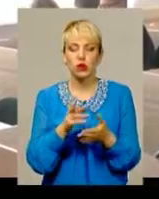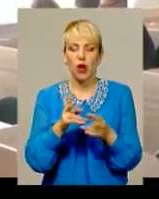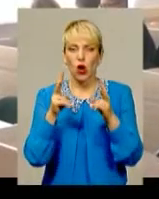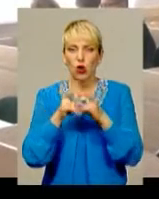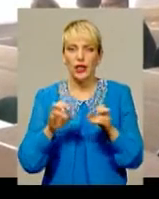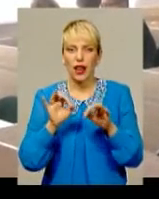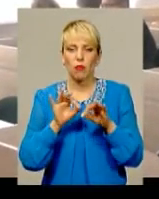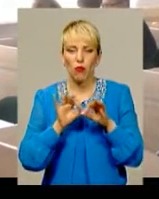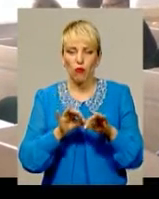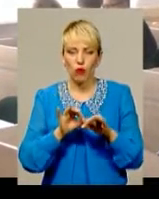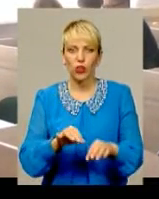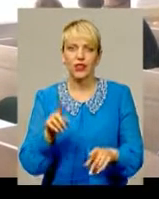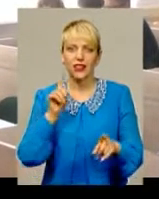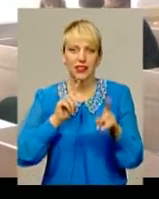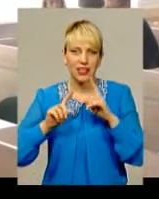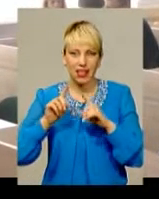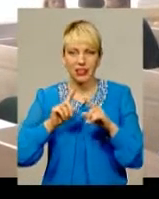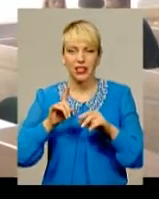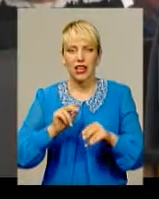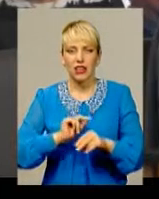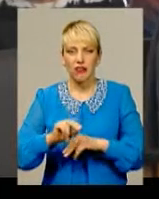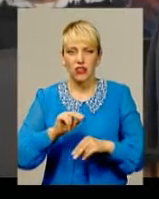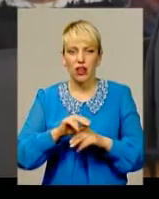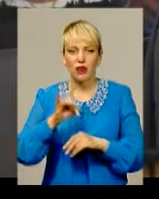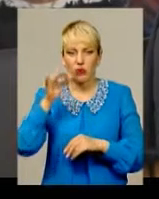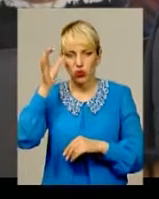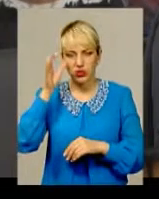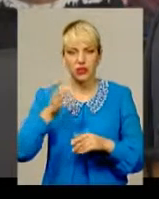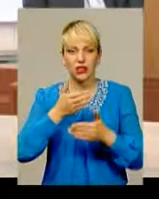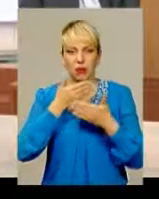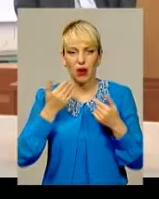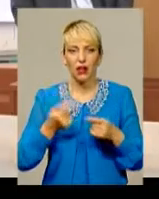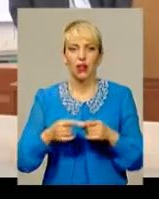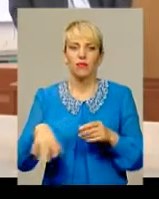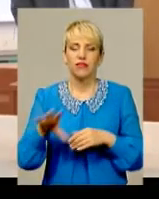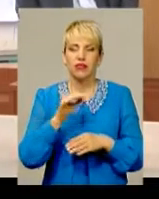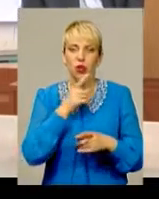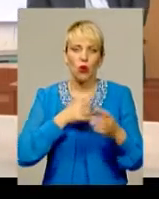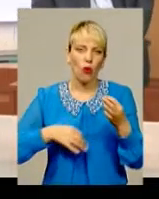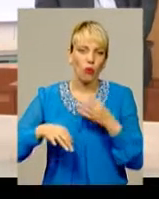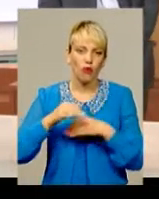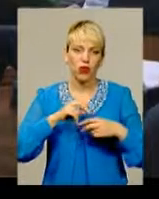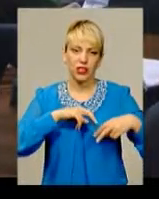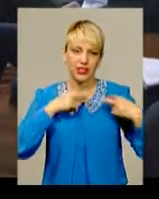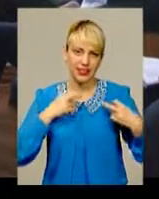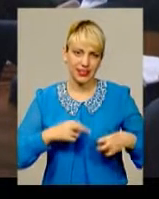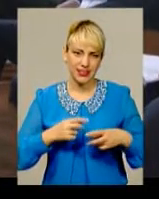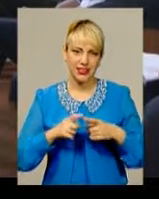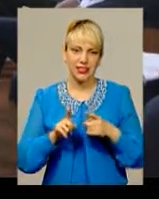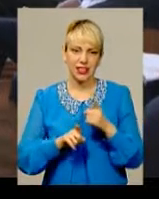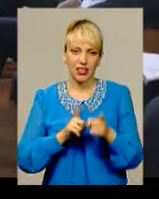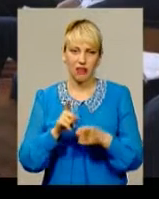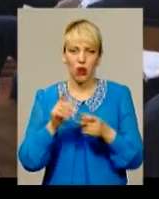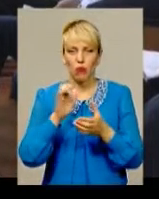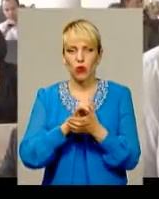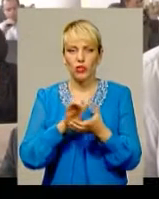проводити семінари, тренінги, навчання і просвіту, немає. Учасники тренінгу відверто обговорили усі ризики реформи і познайомились із